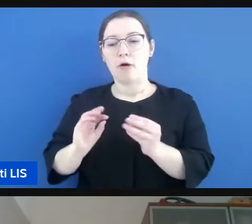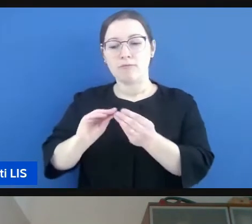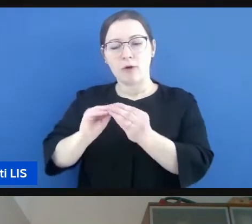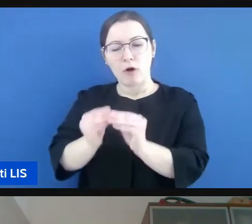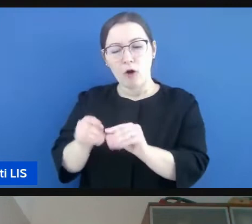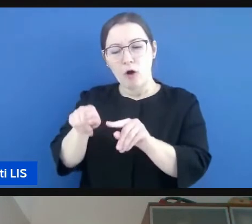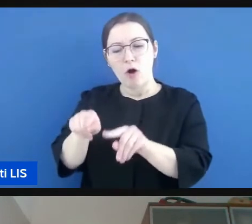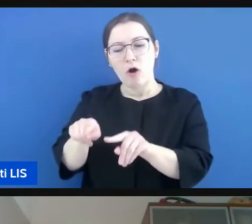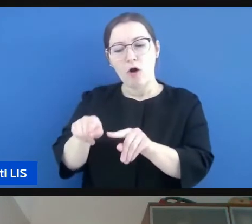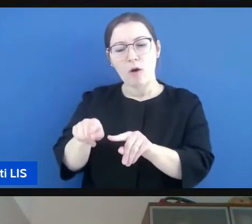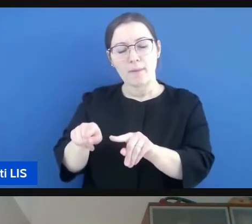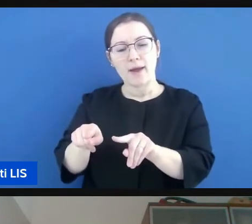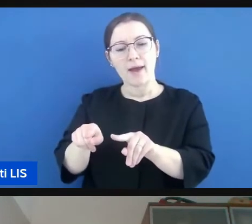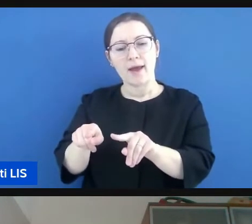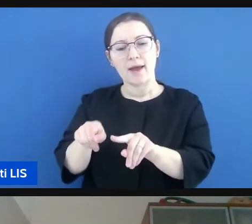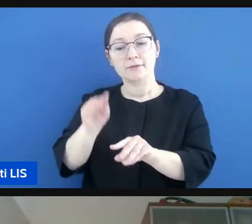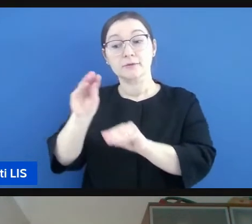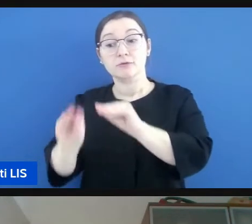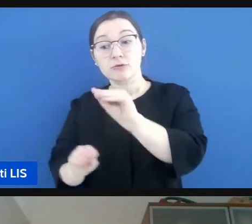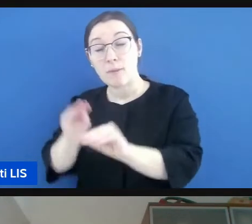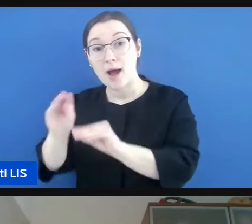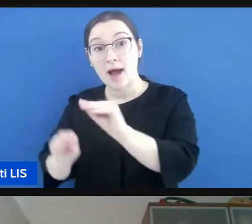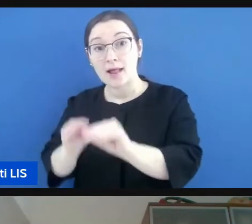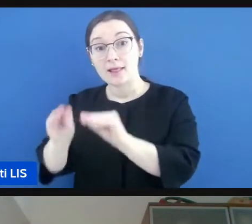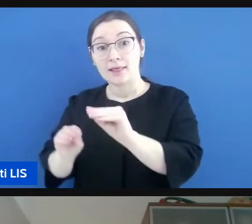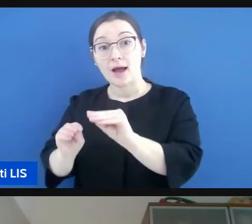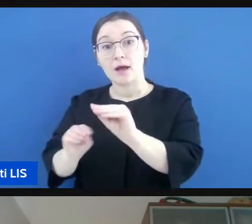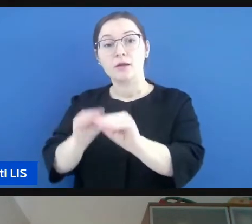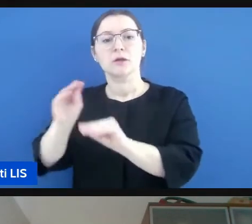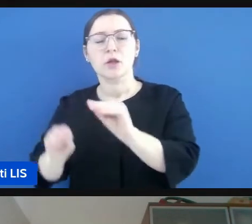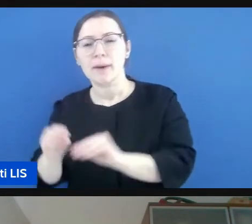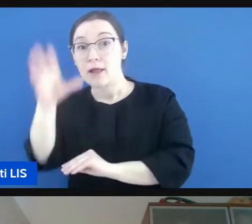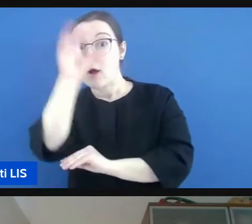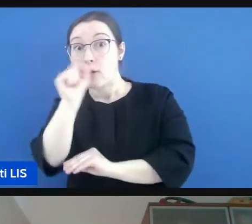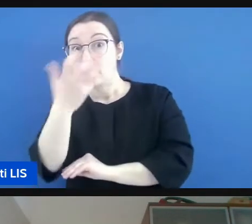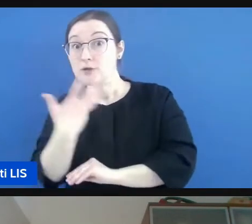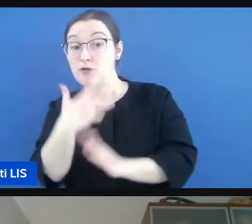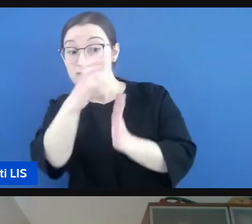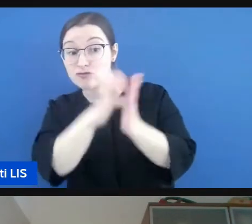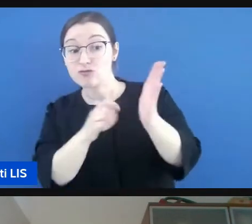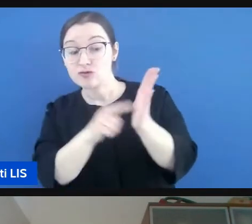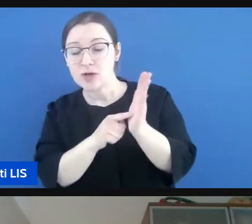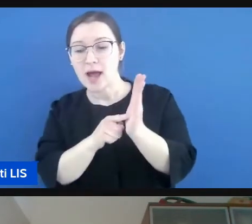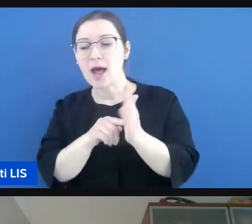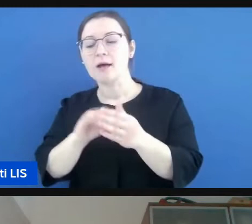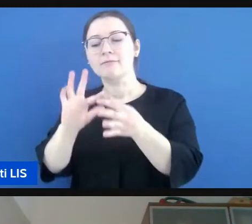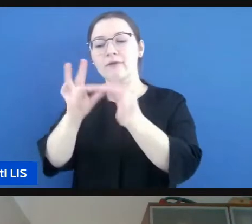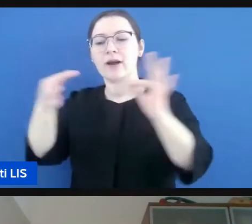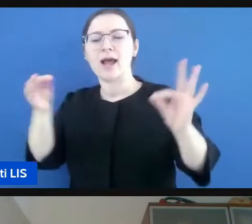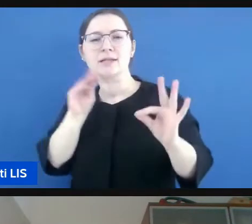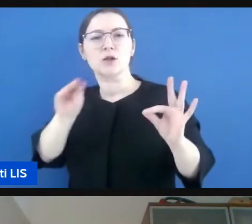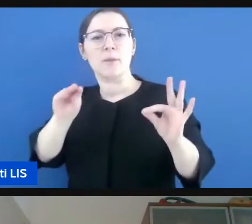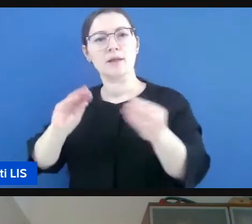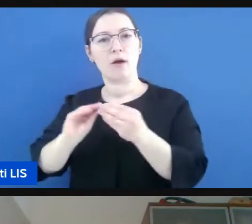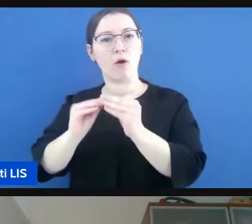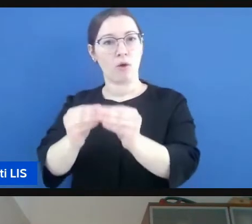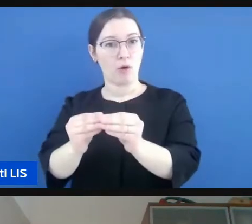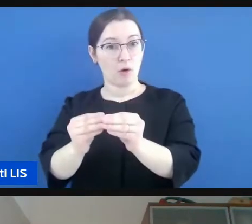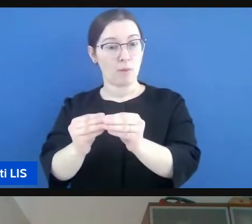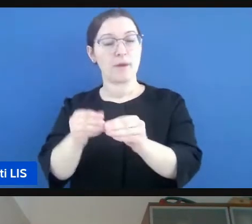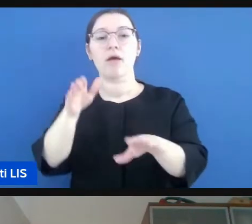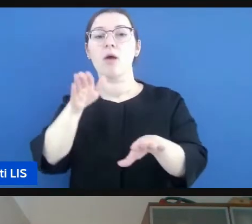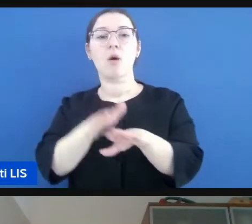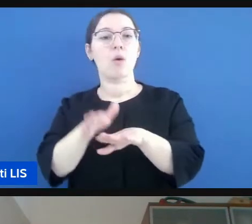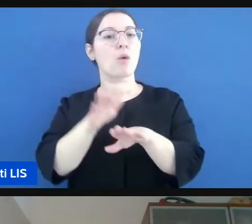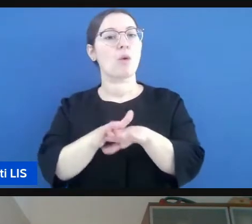sono formulate richieste o domande relative all'alunno allo studente utilizzando gli stessi